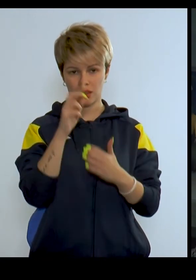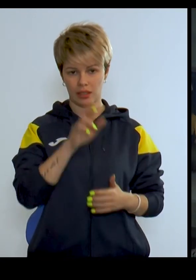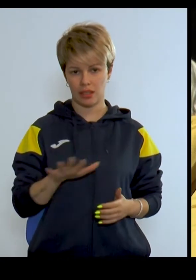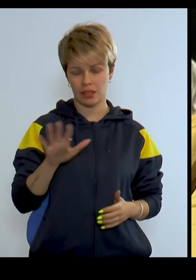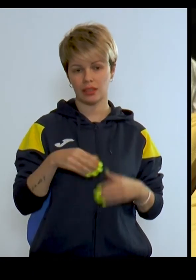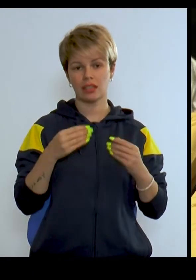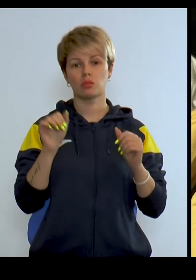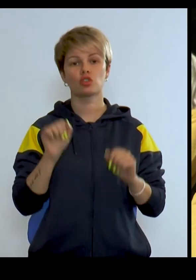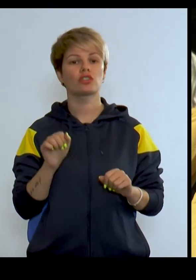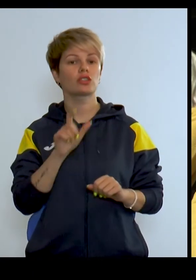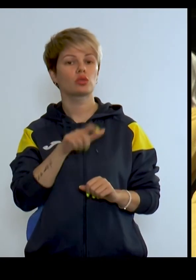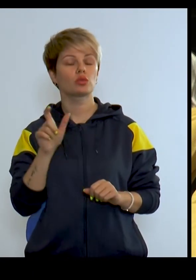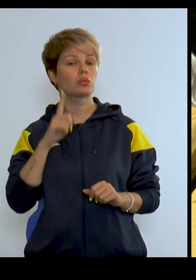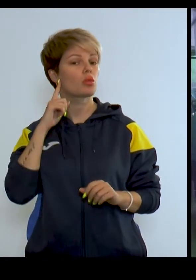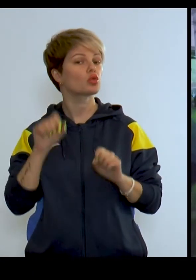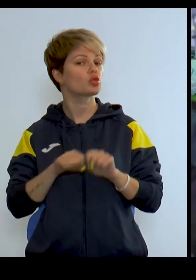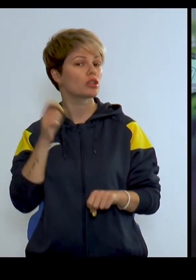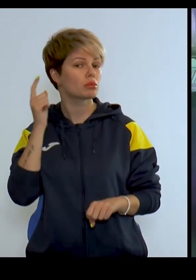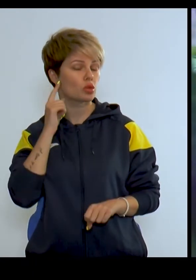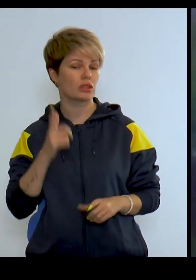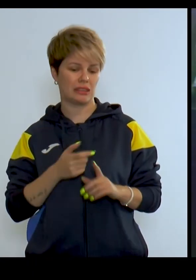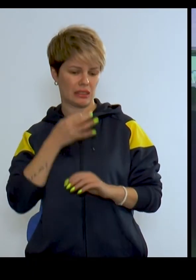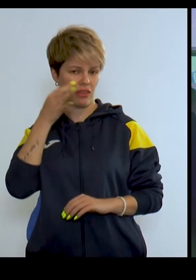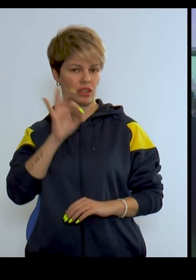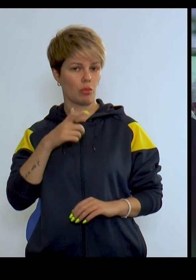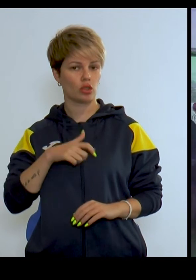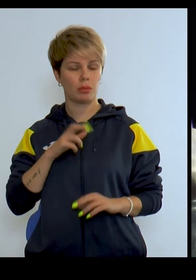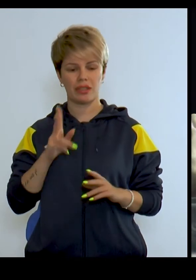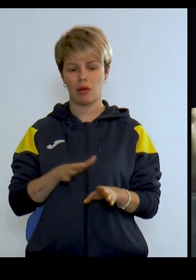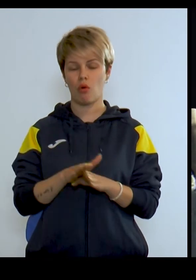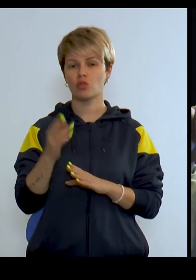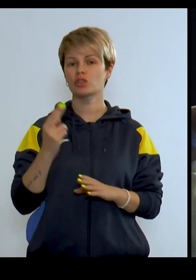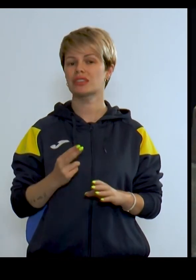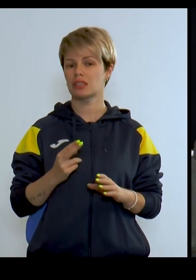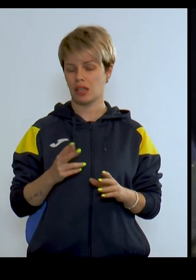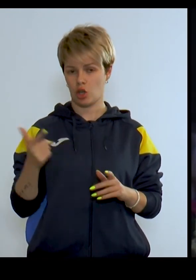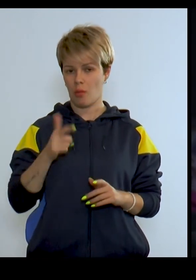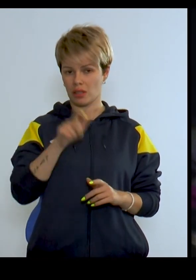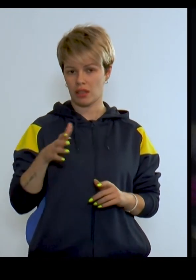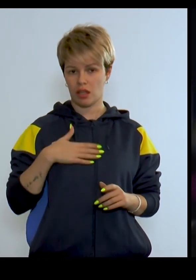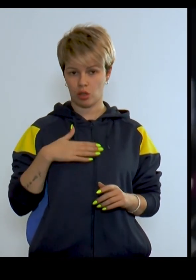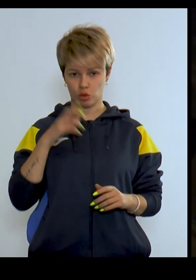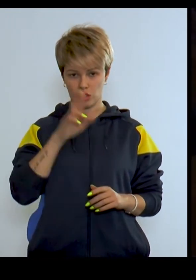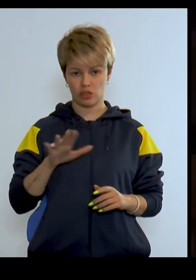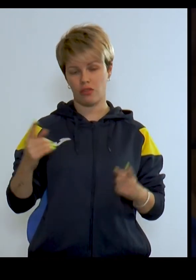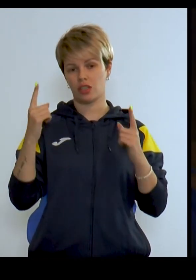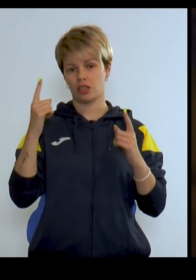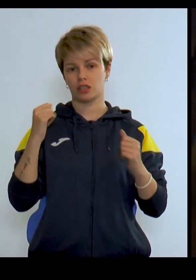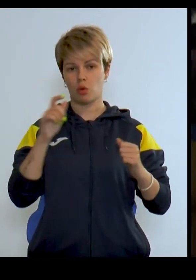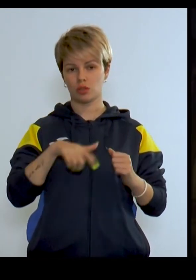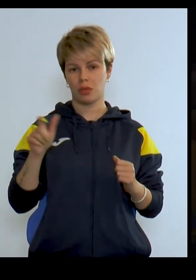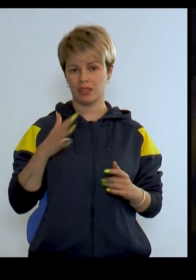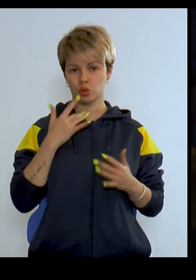України, дати можливість людям з порушеннями слуху заявити про себе як про повноцінних громадян нашої держави і великих